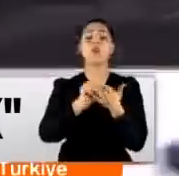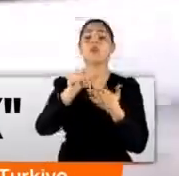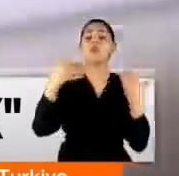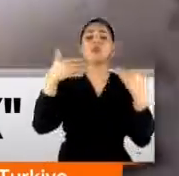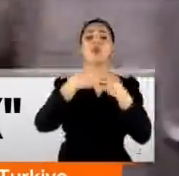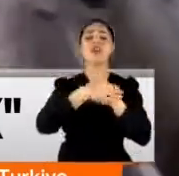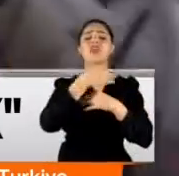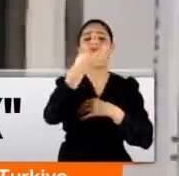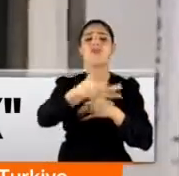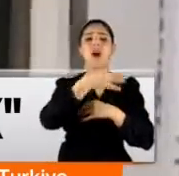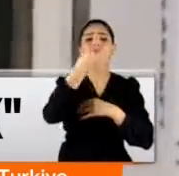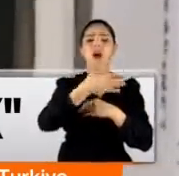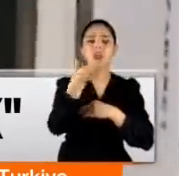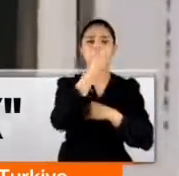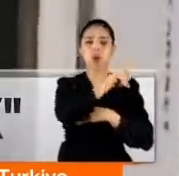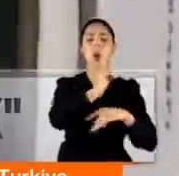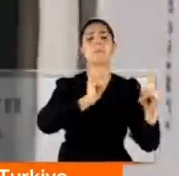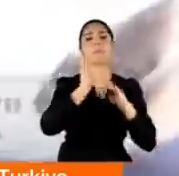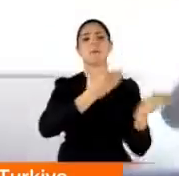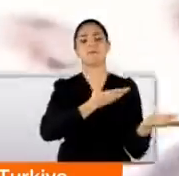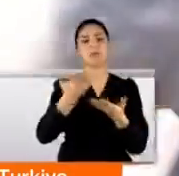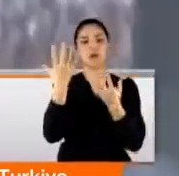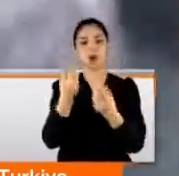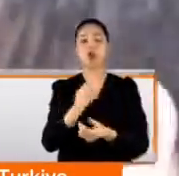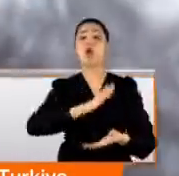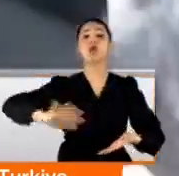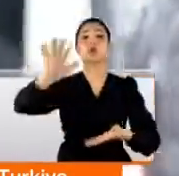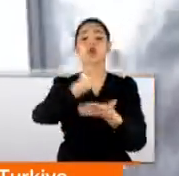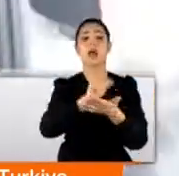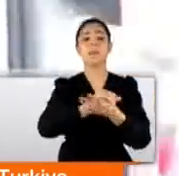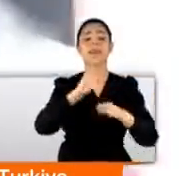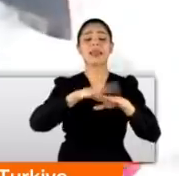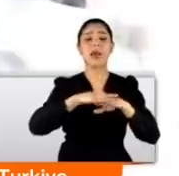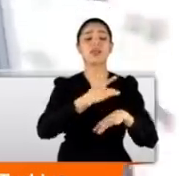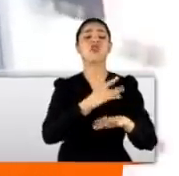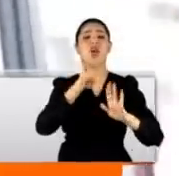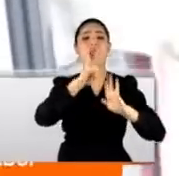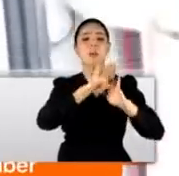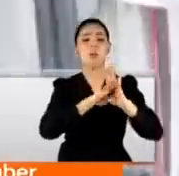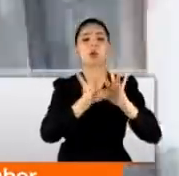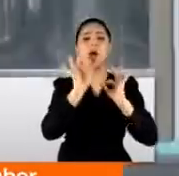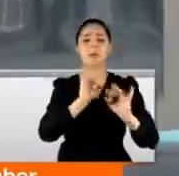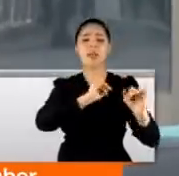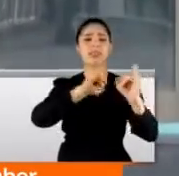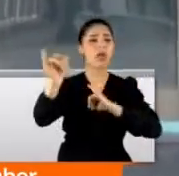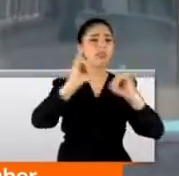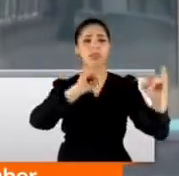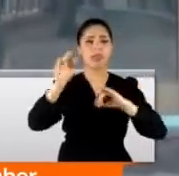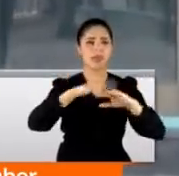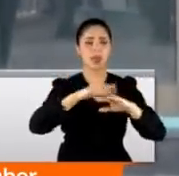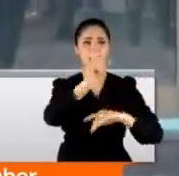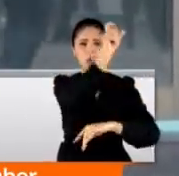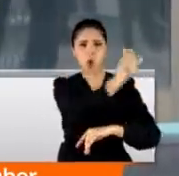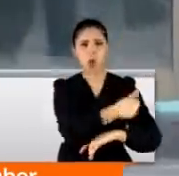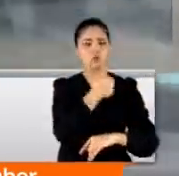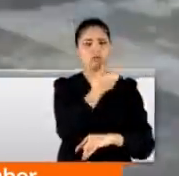ifade vererek geçirdi. Ardından da adliyeye sevk edildi. Sosyal medyadan yaptığı canlı yayınlarda sürekli tehditler savuran Ümit Can Uygun,